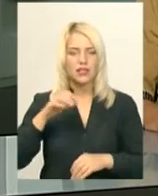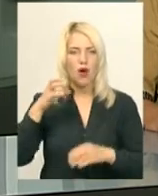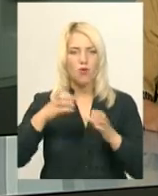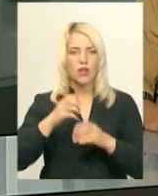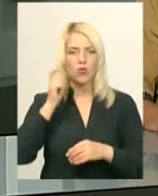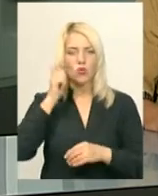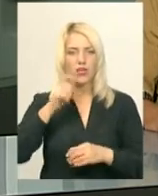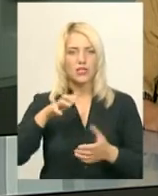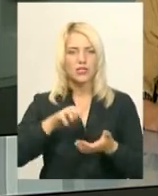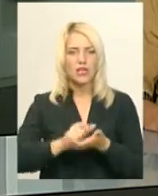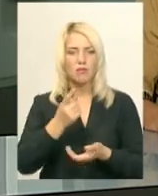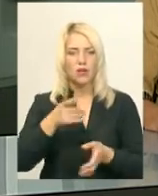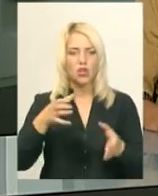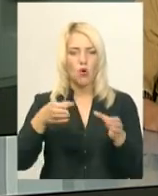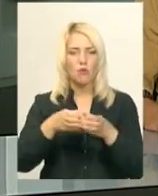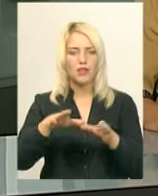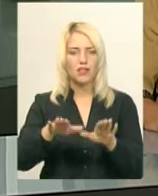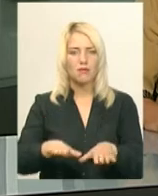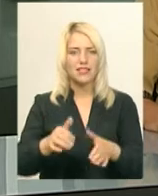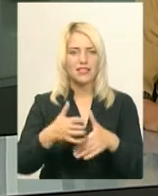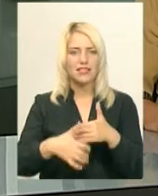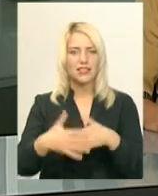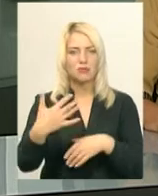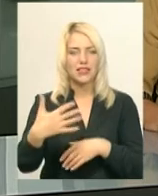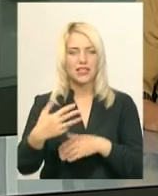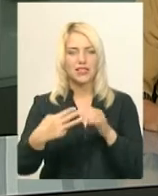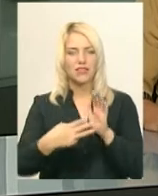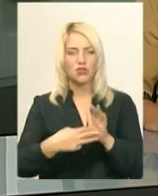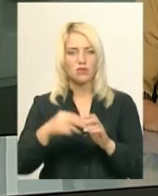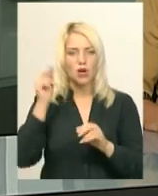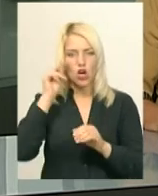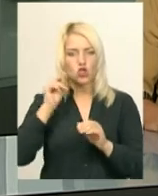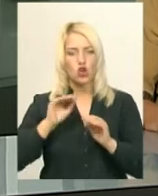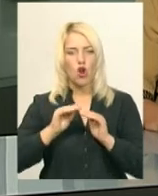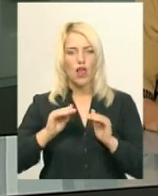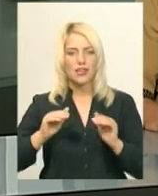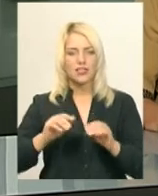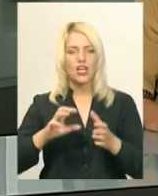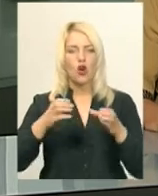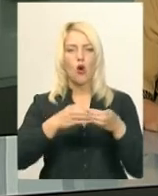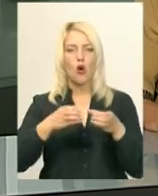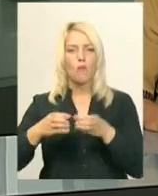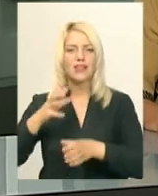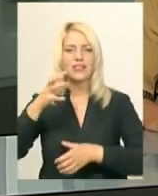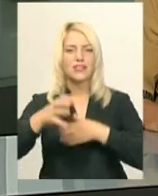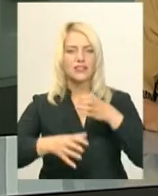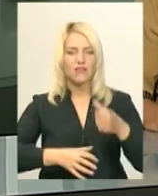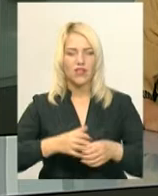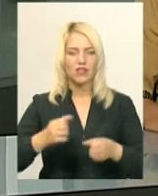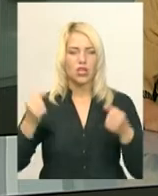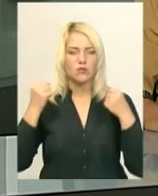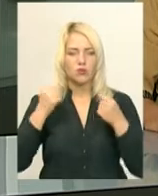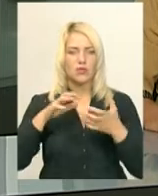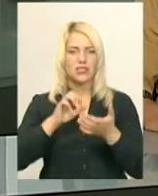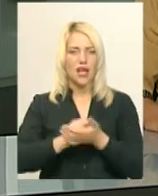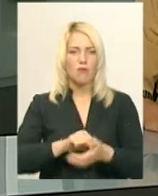незалежності посіла перше командне місце серед 58 школярських команд світу. Спортсмени Хмельниччини змагалися в боксі,